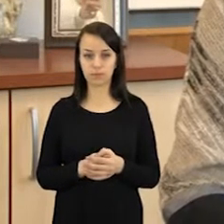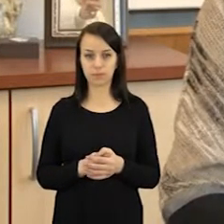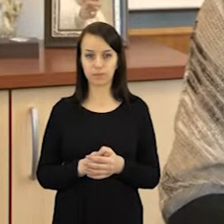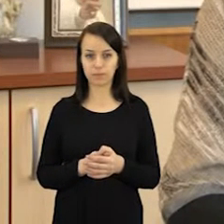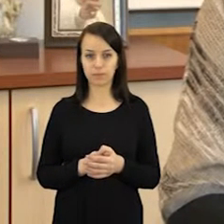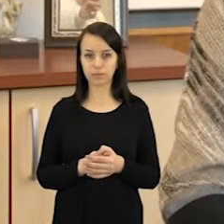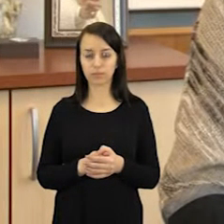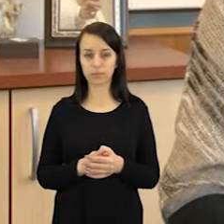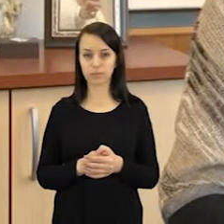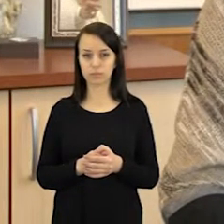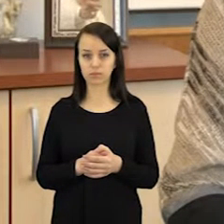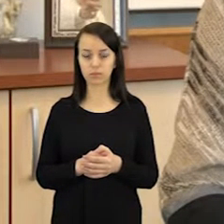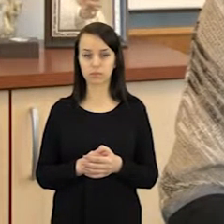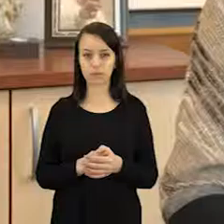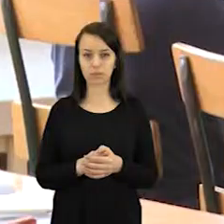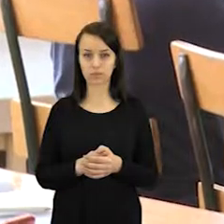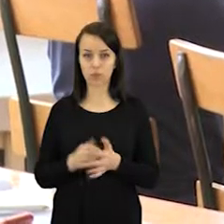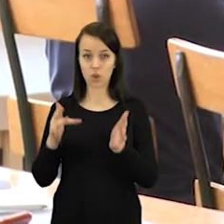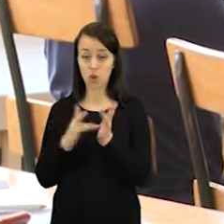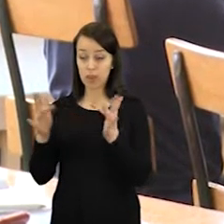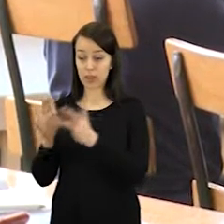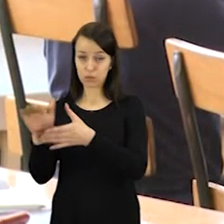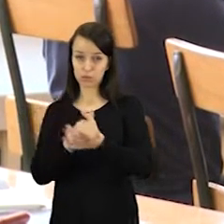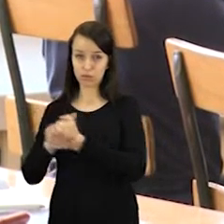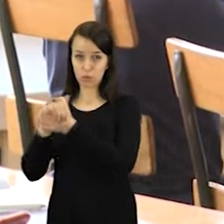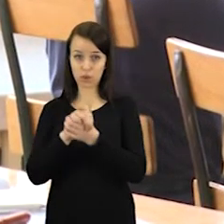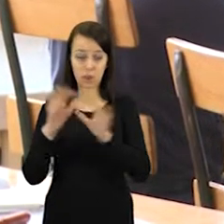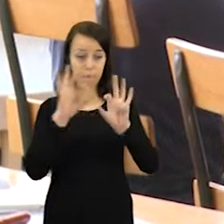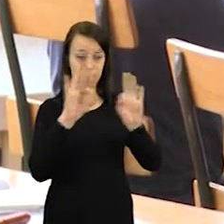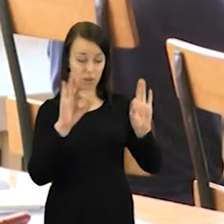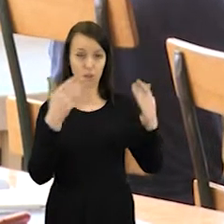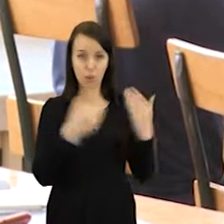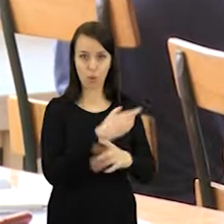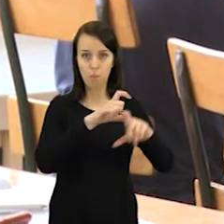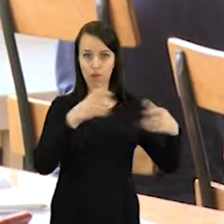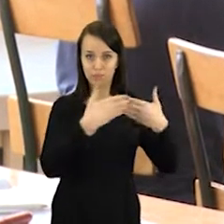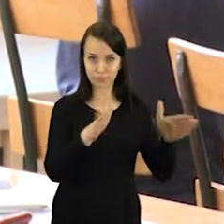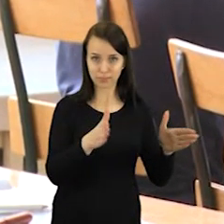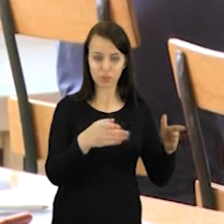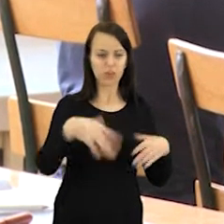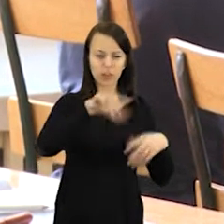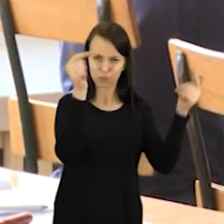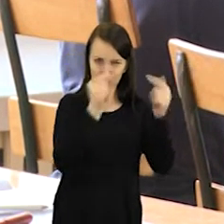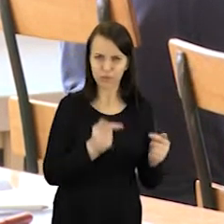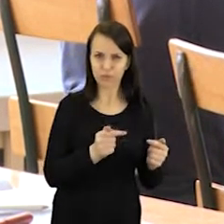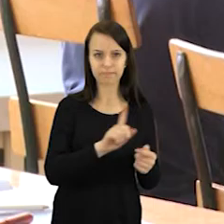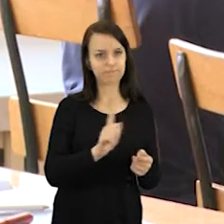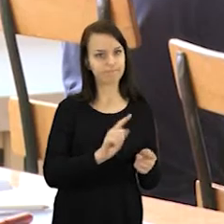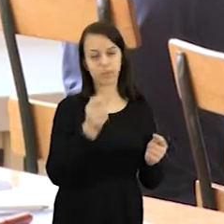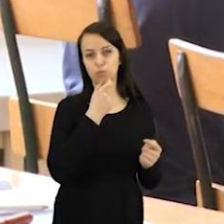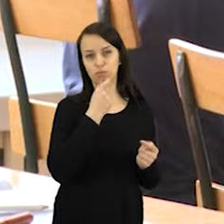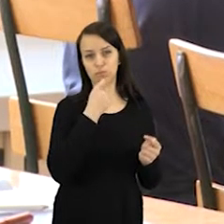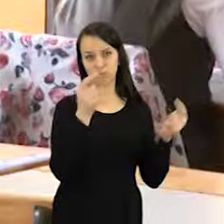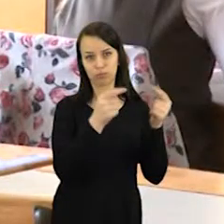našta. Panašu, kad jezuitų pasiūlymui steigti privačią mokyklą nuo pirmos klasės mažai kas pritarė.